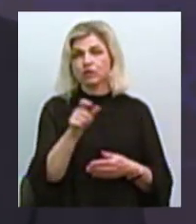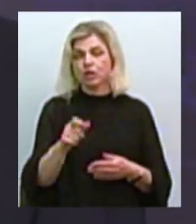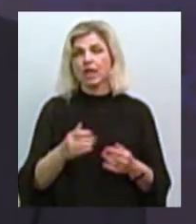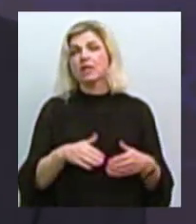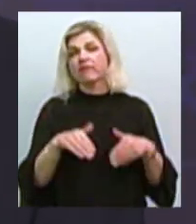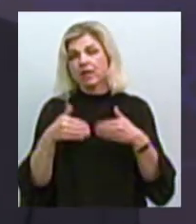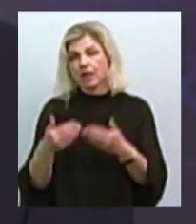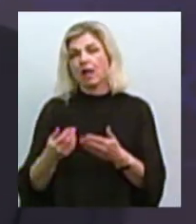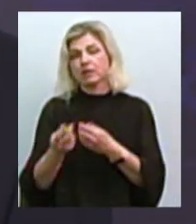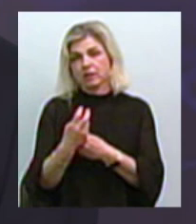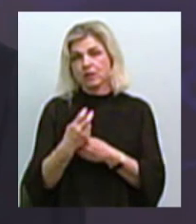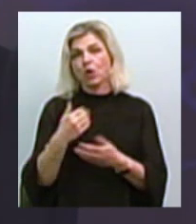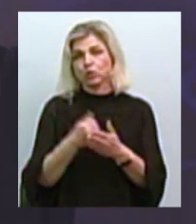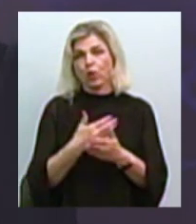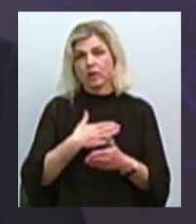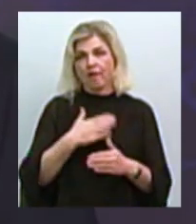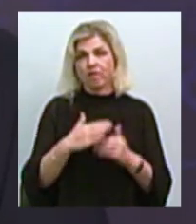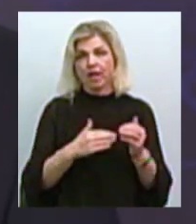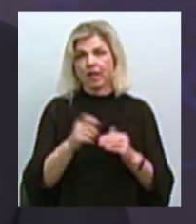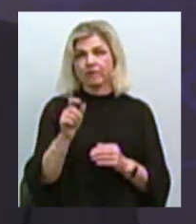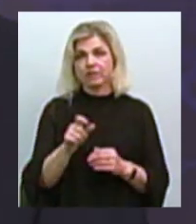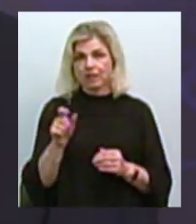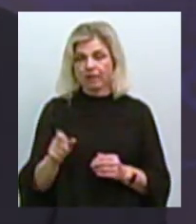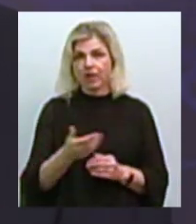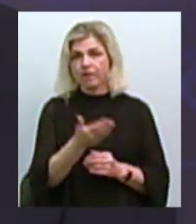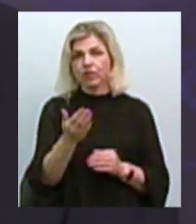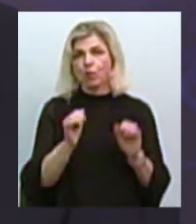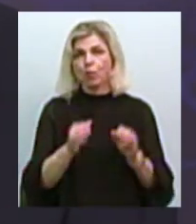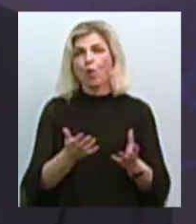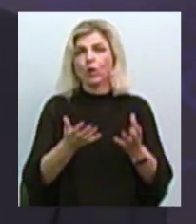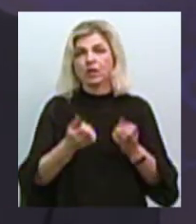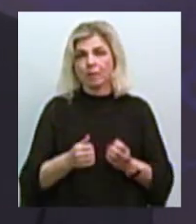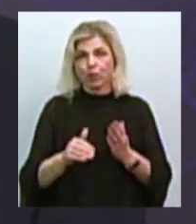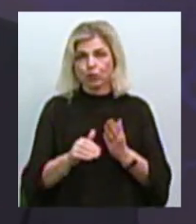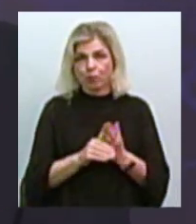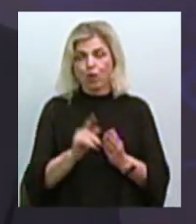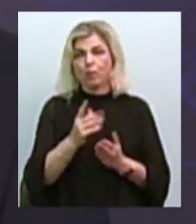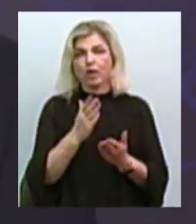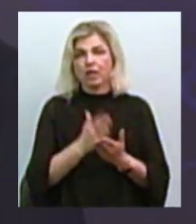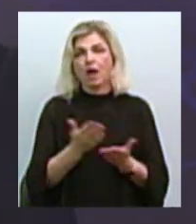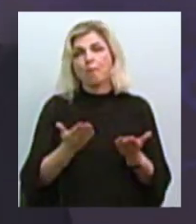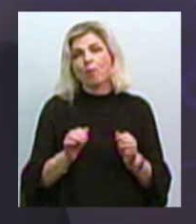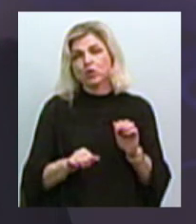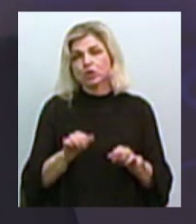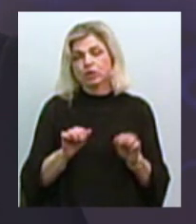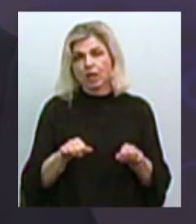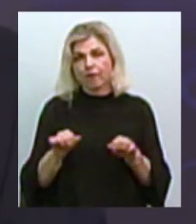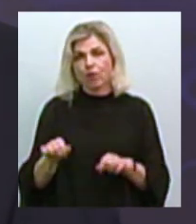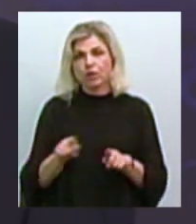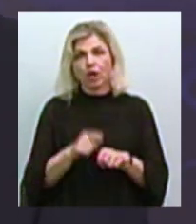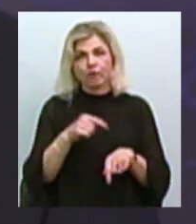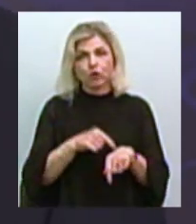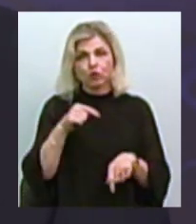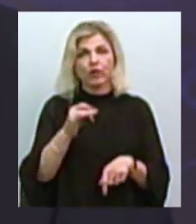звертайтеся за допомогою до наших фахівців. Ви можете отримати допомогу, тому що існує, можливо, таке відчуття чи